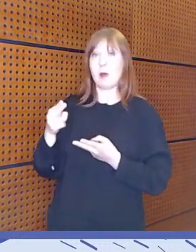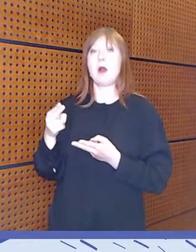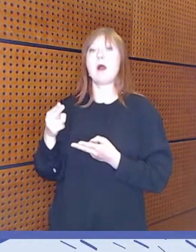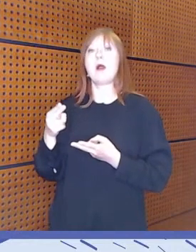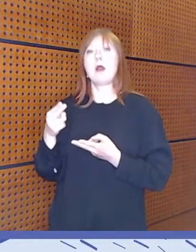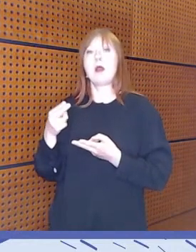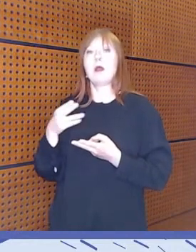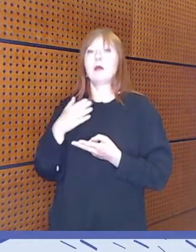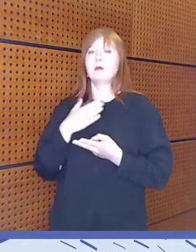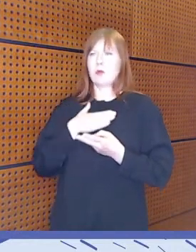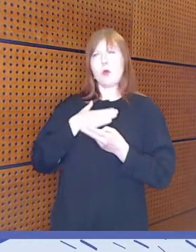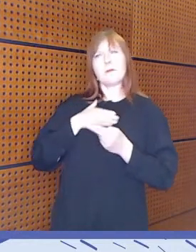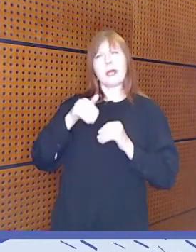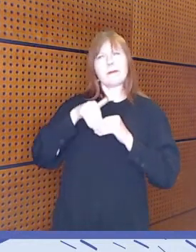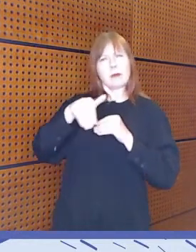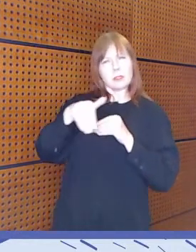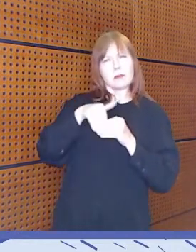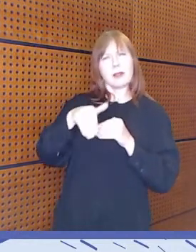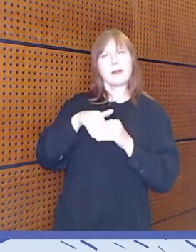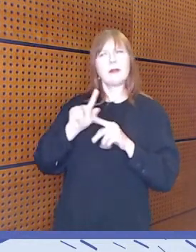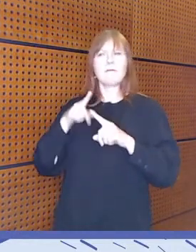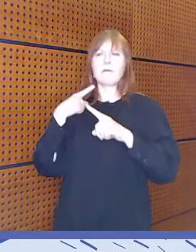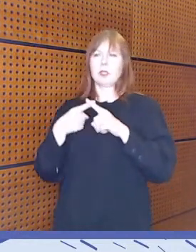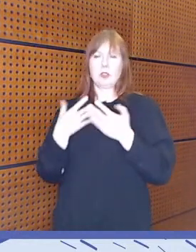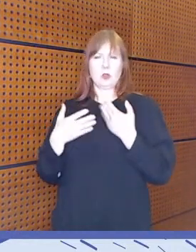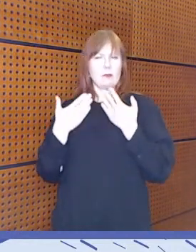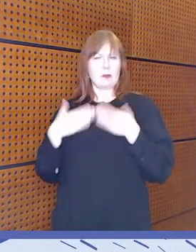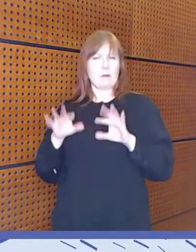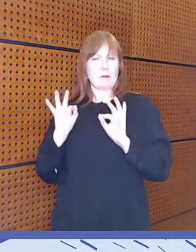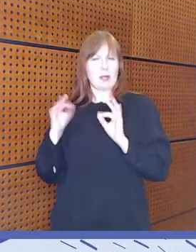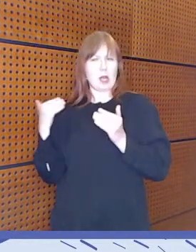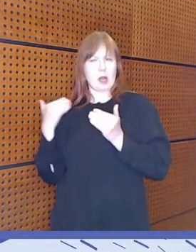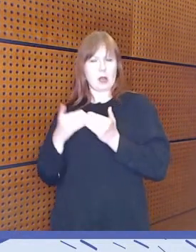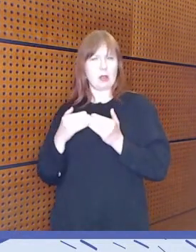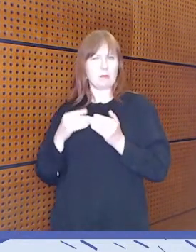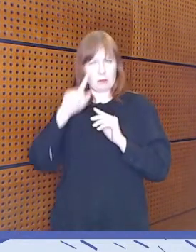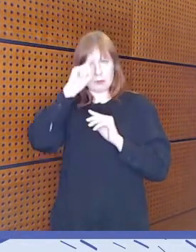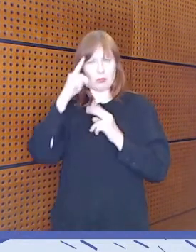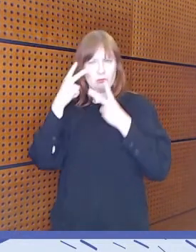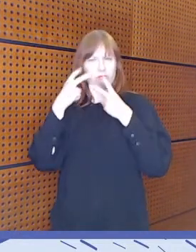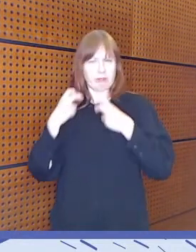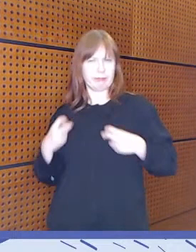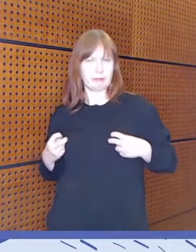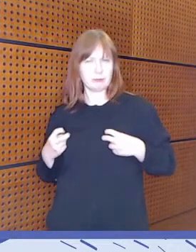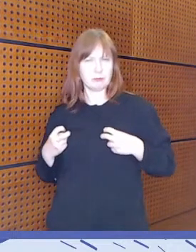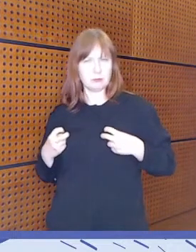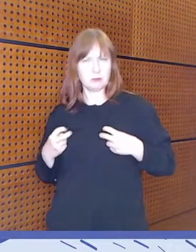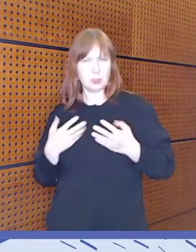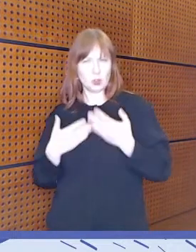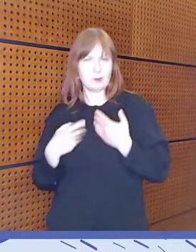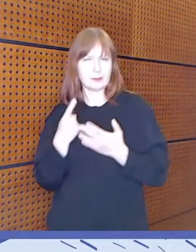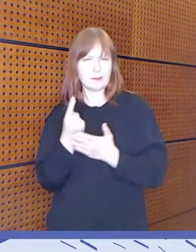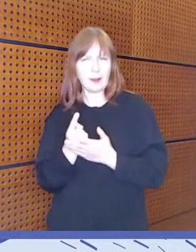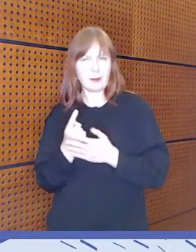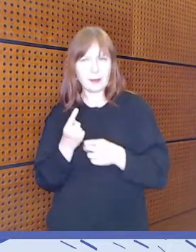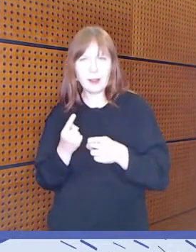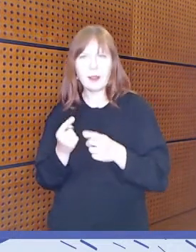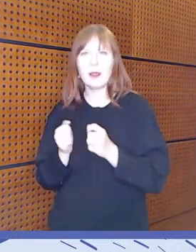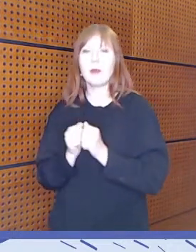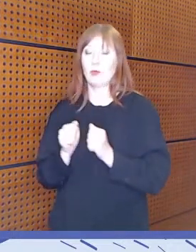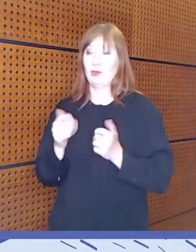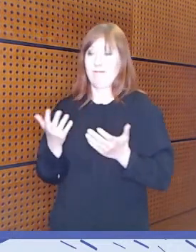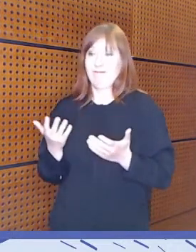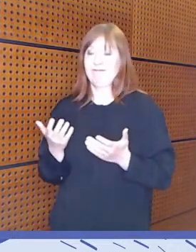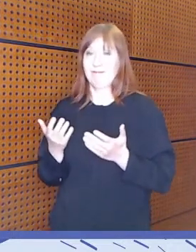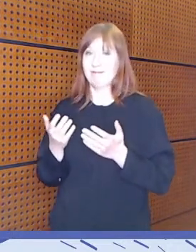vakiintuneiden toimintatapojen tarkastelu olisi hyvin oleellista siinä toiminnassa, mutta se on käytännössä kuitenkin usein aika